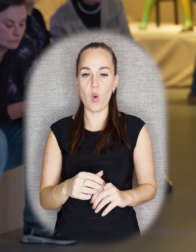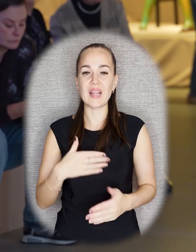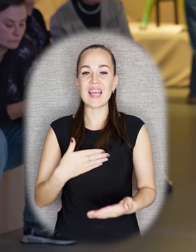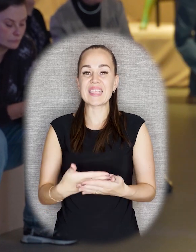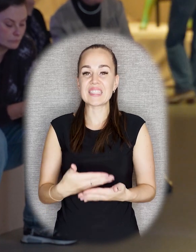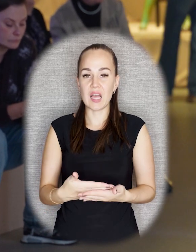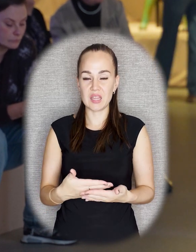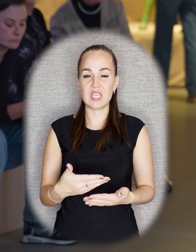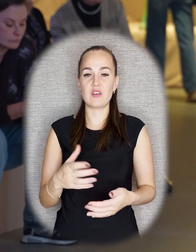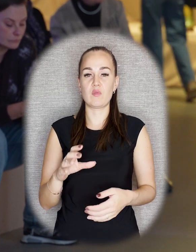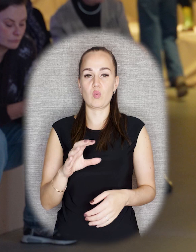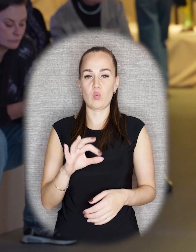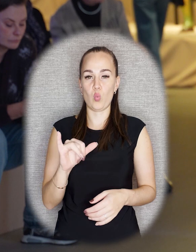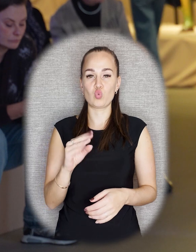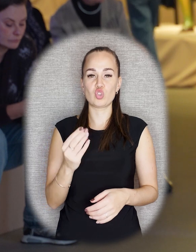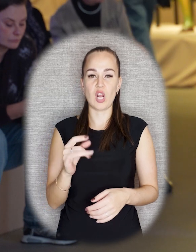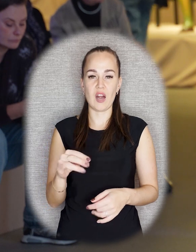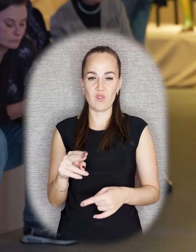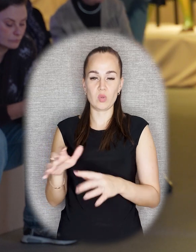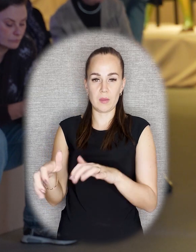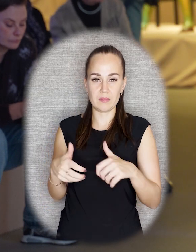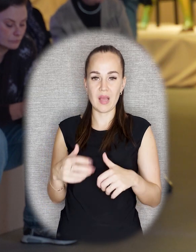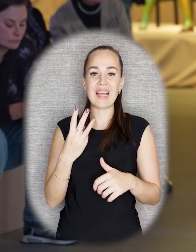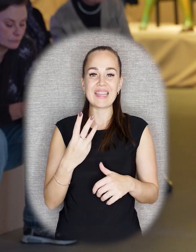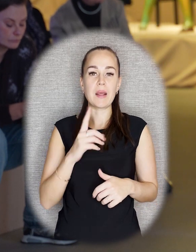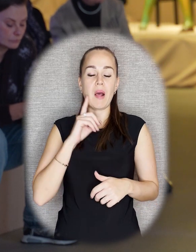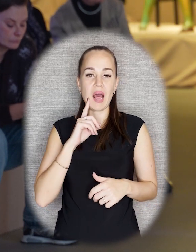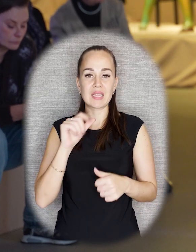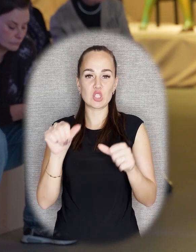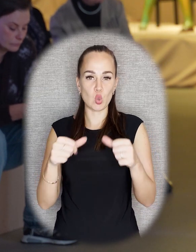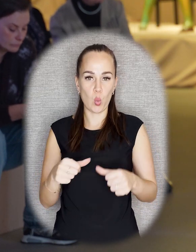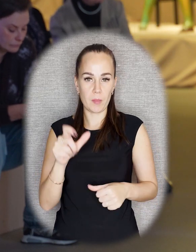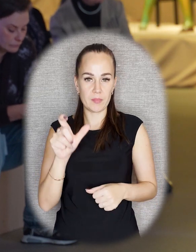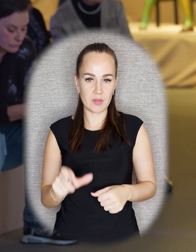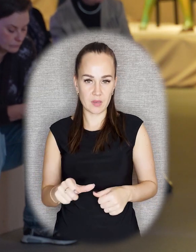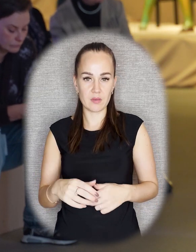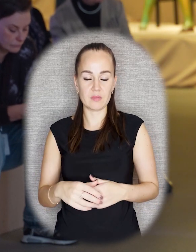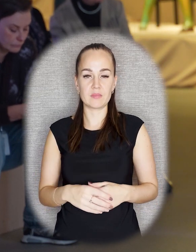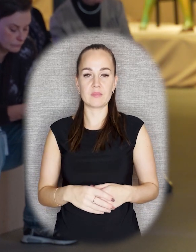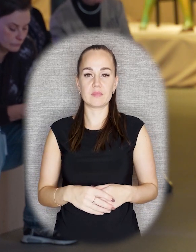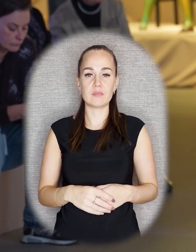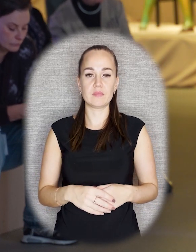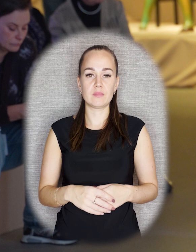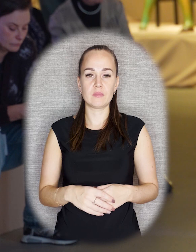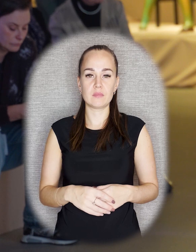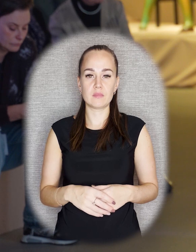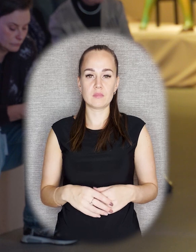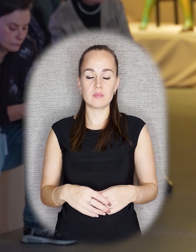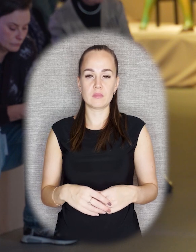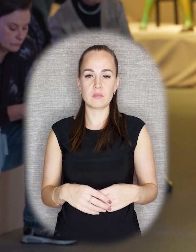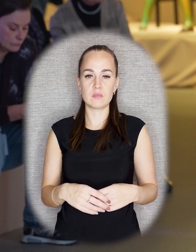инициативу у Шеруда перехватывают три более молодых скульптора. Это Карли Залли,